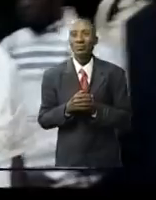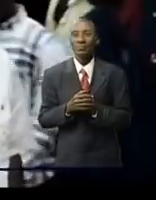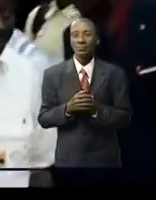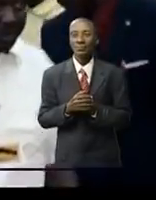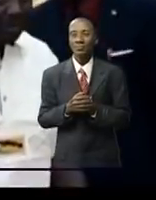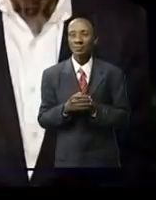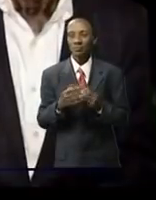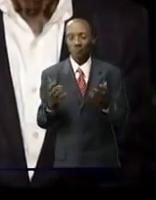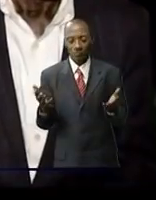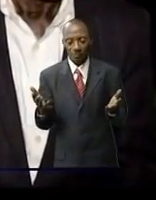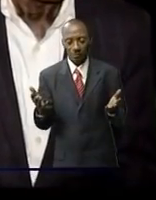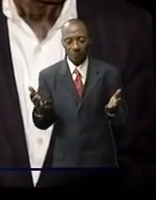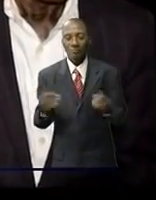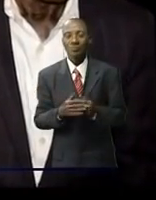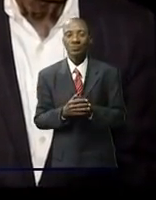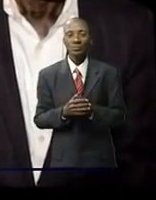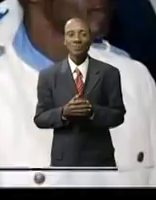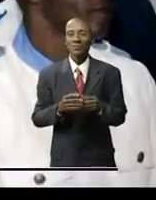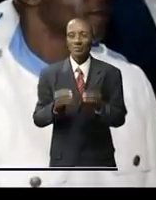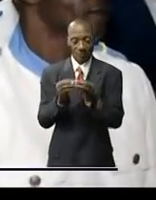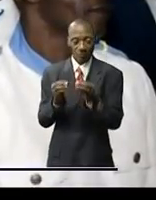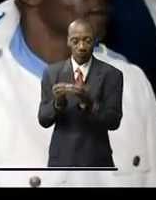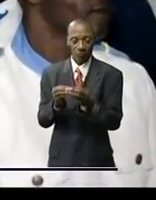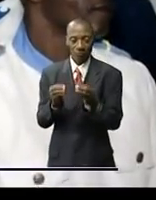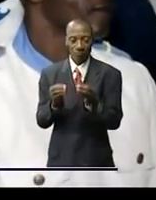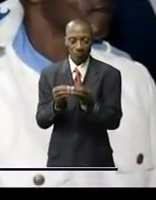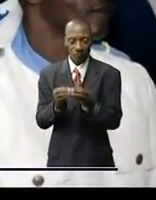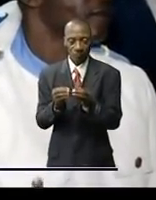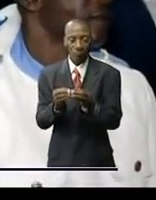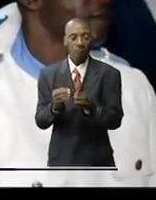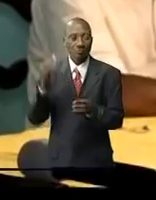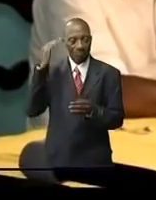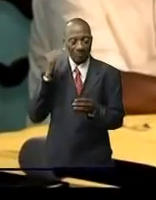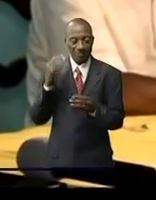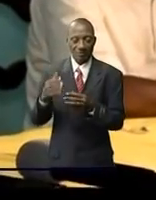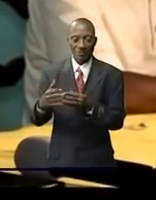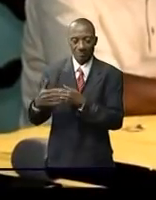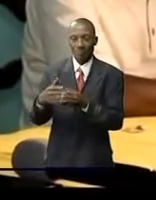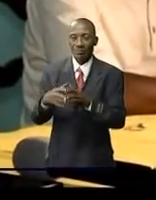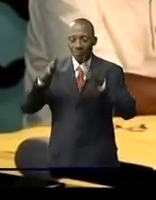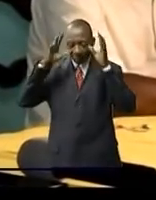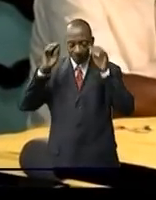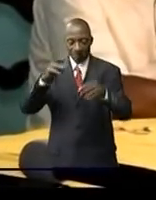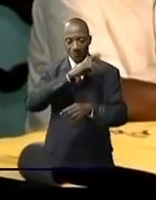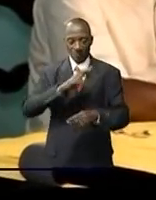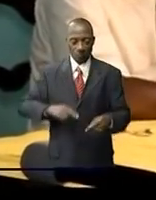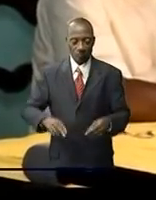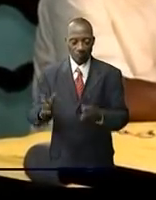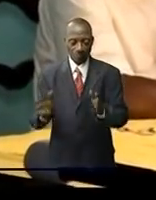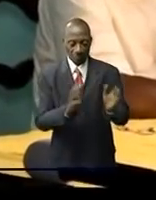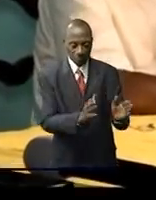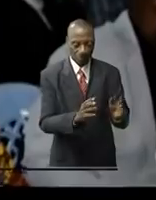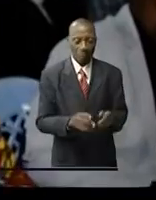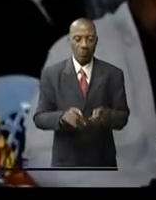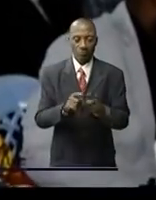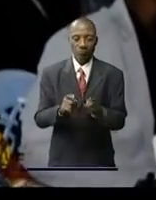simple et bonne raison qu'elle a réunie autour d'une table la ministre et le président de la République professeur Nana Manouanina et la notabilité de l